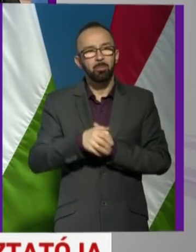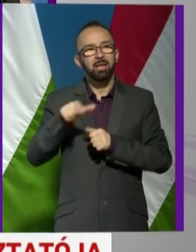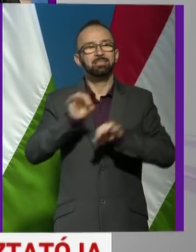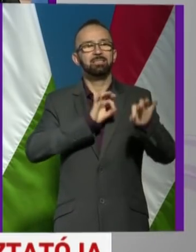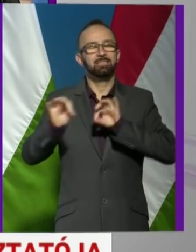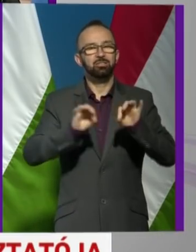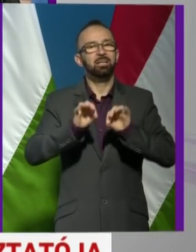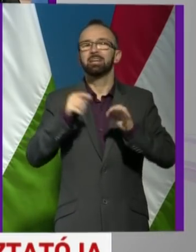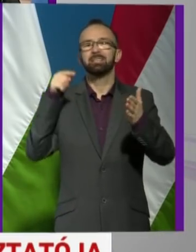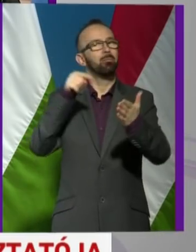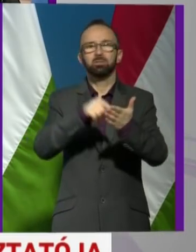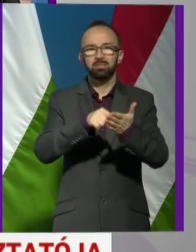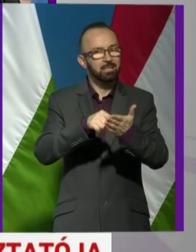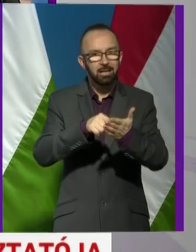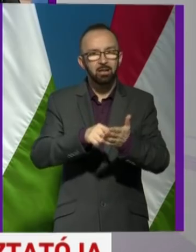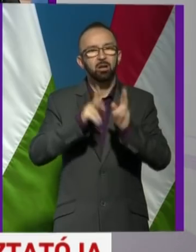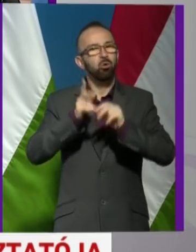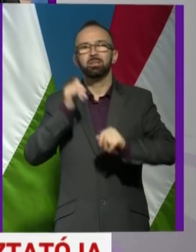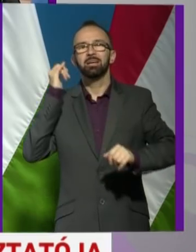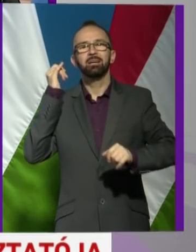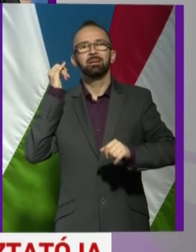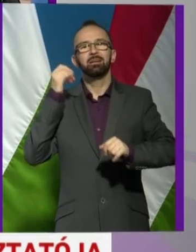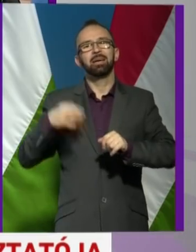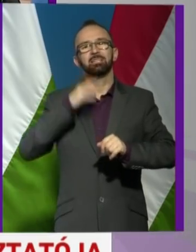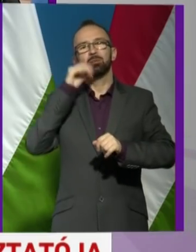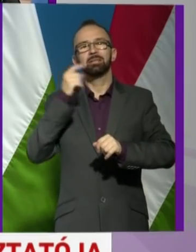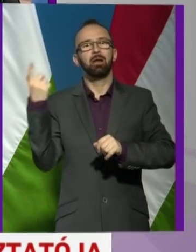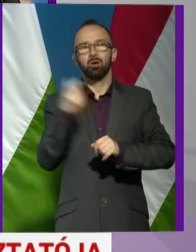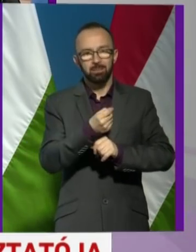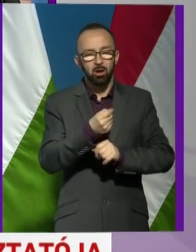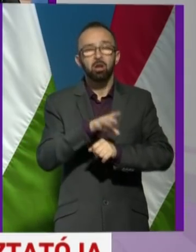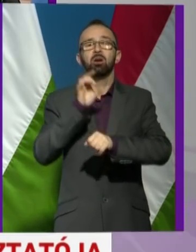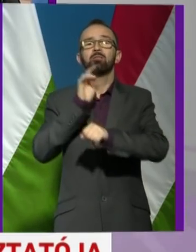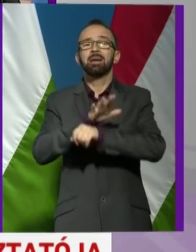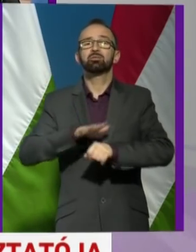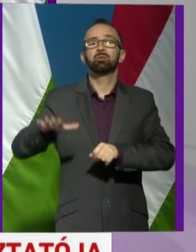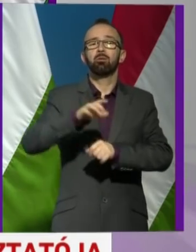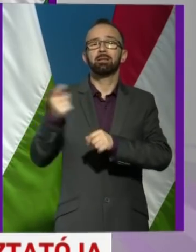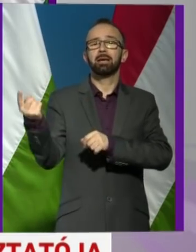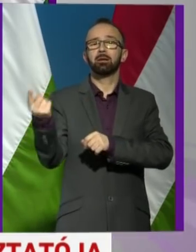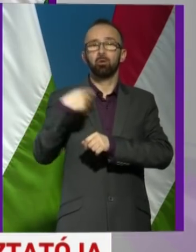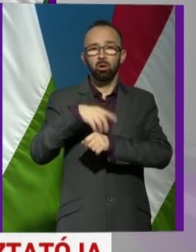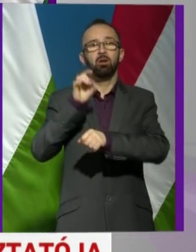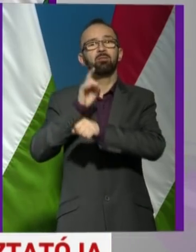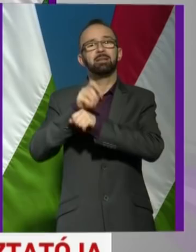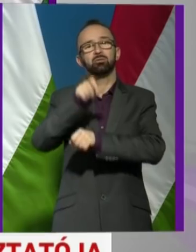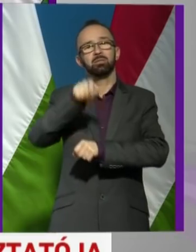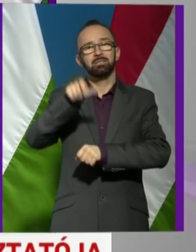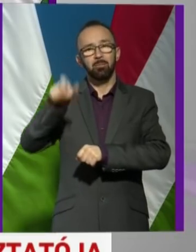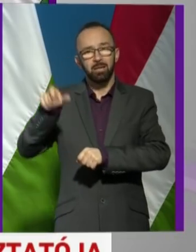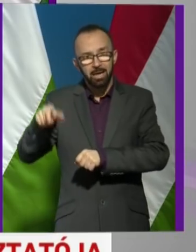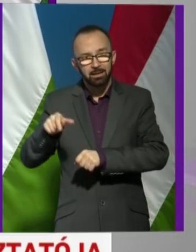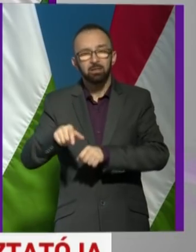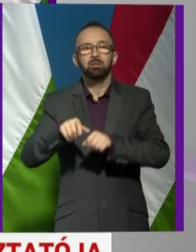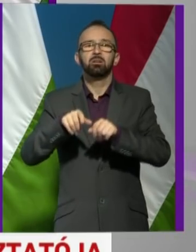intézkedéseknek nem az a célja, hogy ne utazzanak be egészséges emberek, hanem a fertőzött területekről, a fertőzött személyek, a